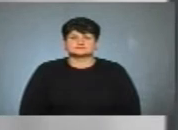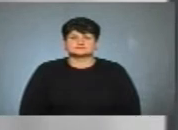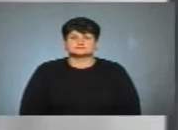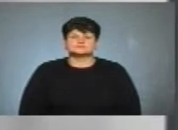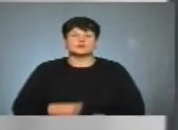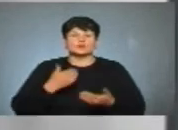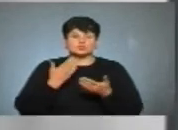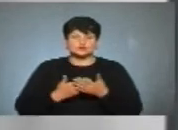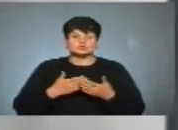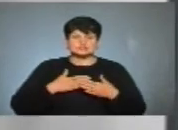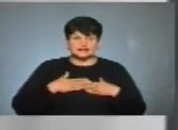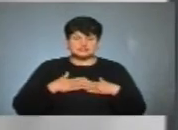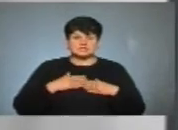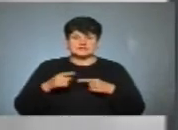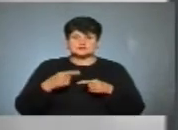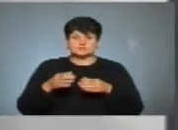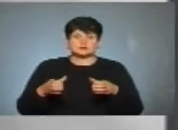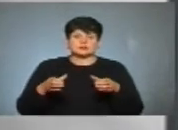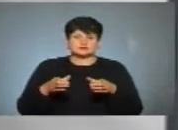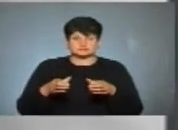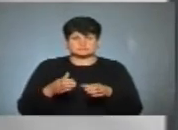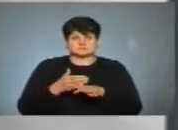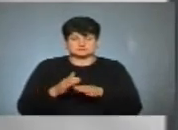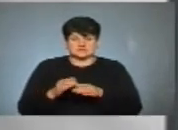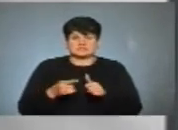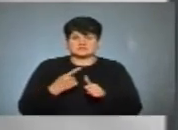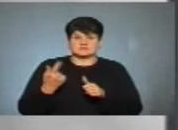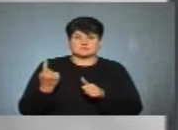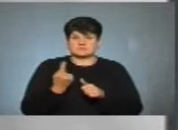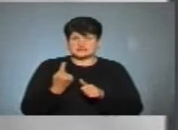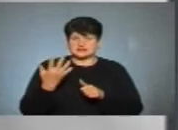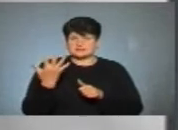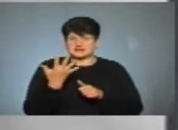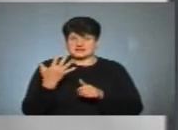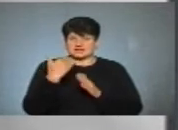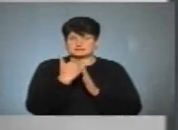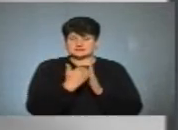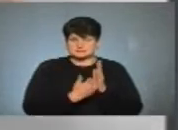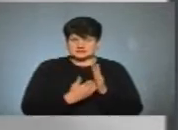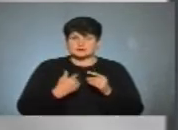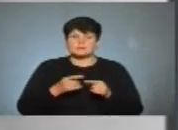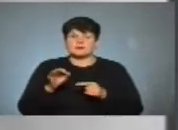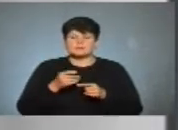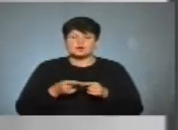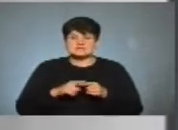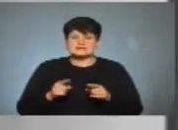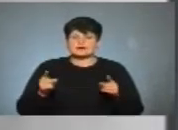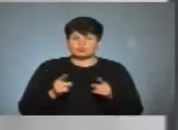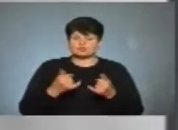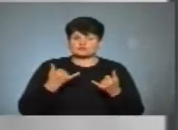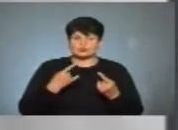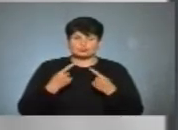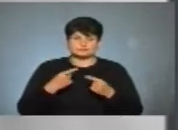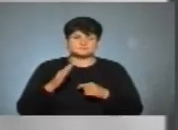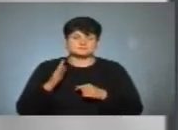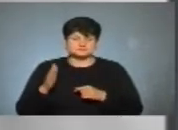Отож, наш наступний блок називається «Перша п'ятірка в списку партії». Власне, ми про це коротко сьогодні поговоримо.